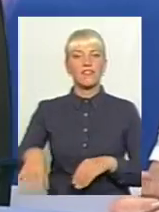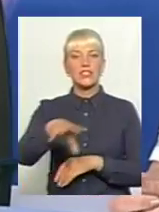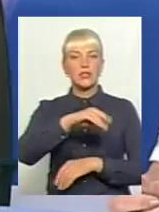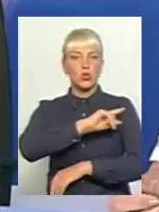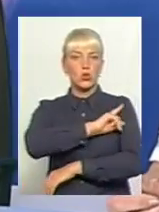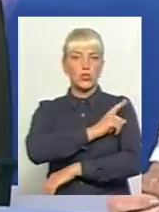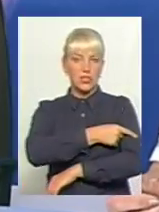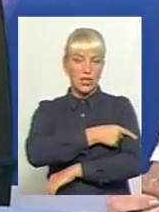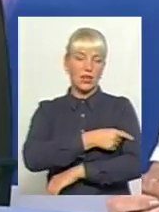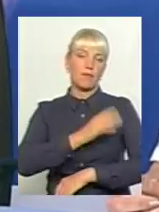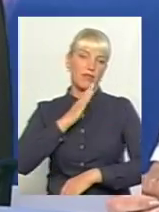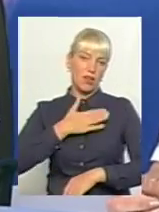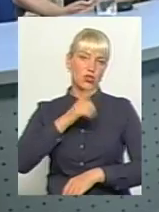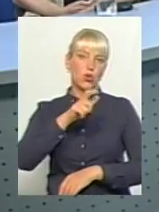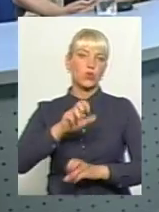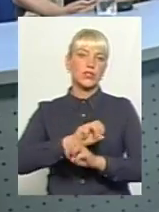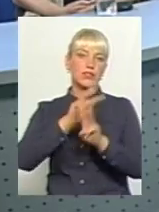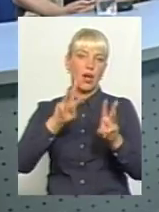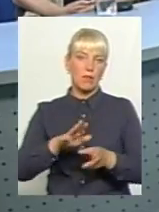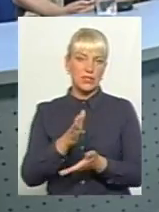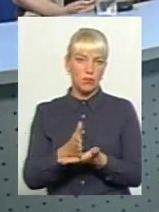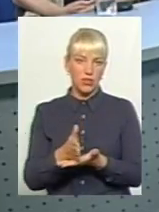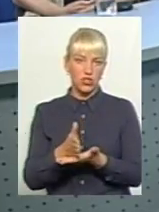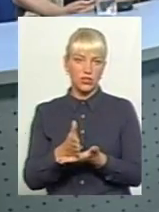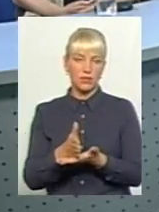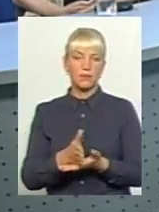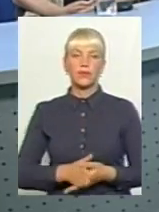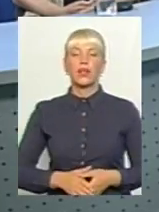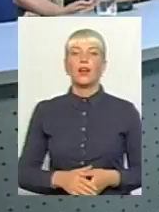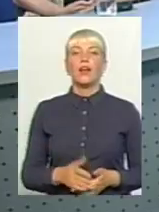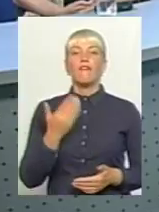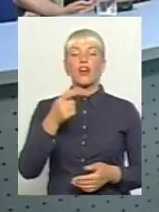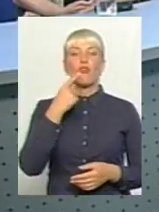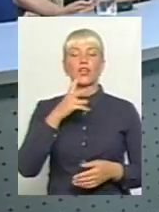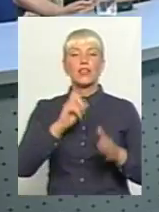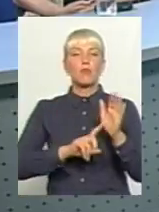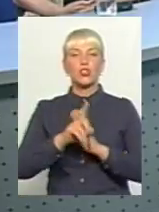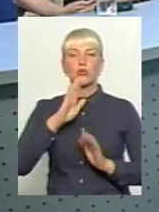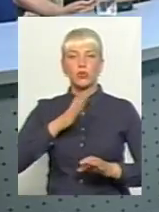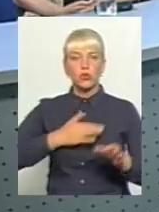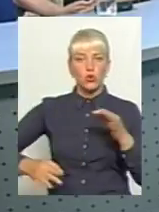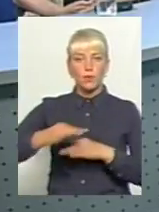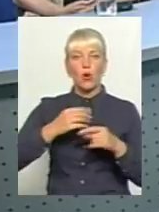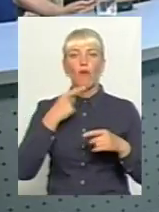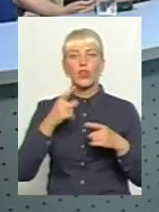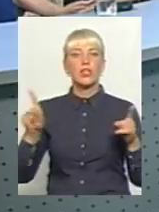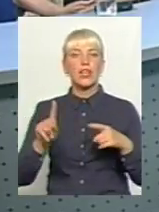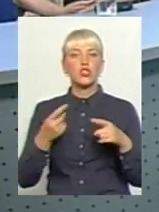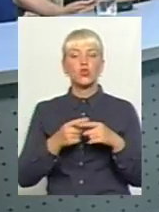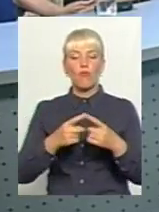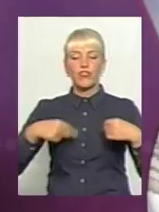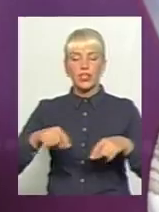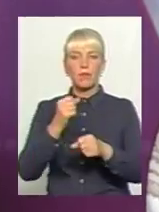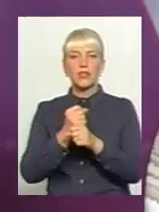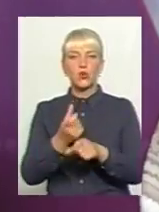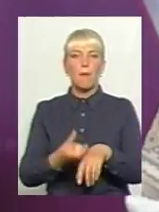розумінню наші пацієнти забезпечені. Ми говорили на початку нашої розмови, ми говорили про те, що відділення працює з